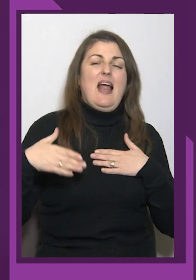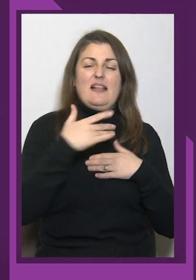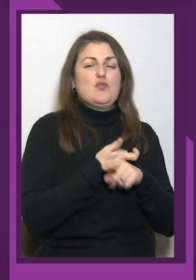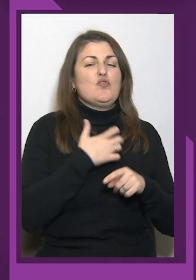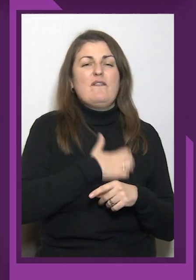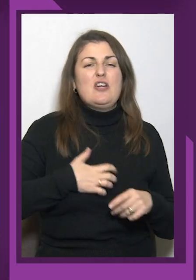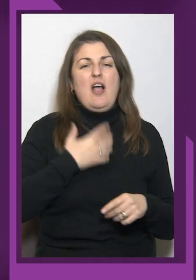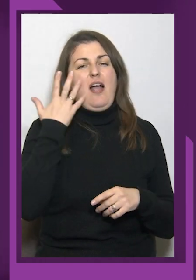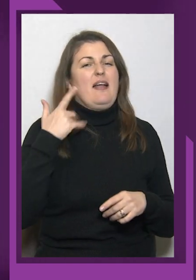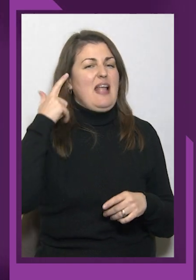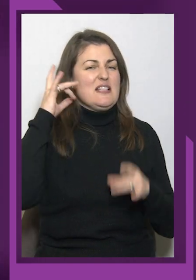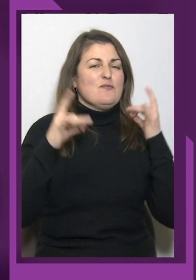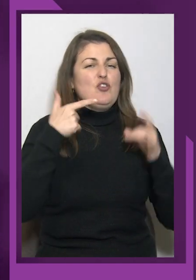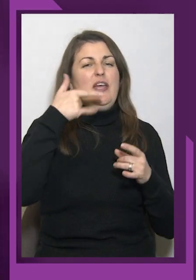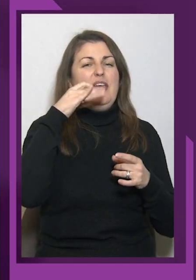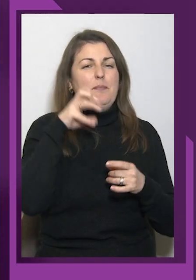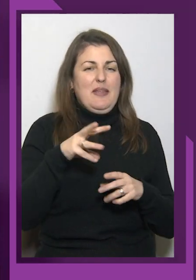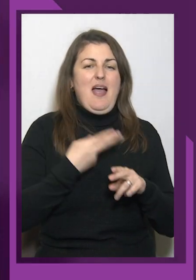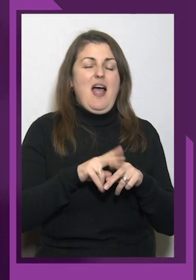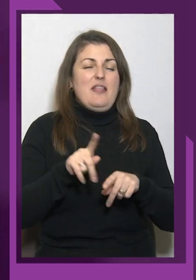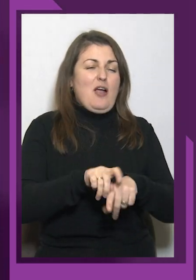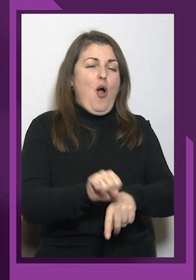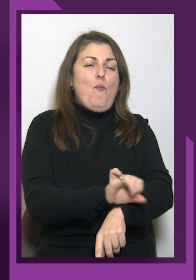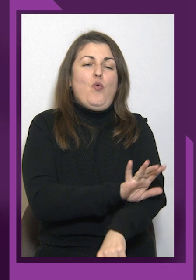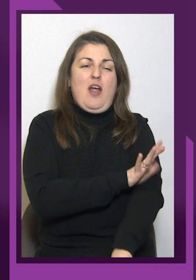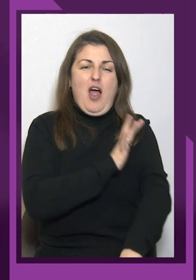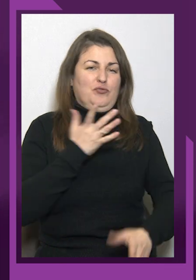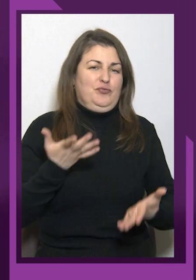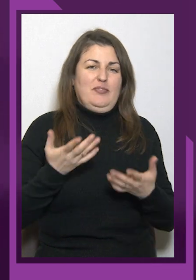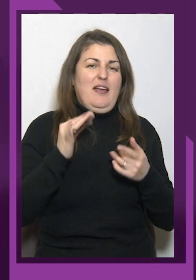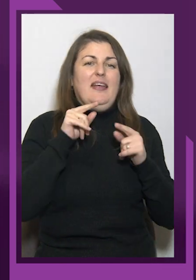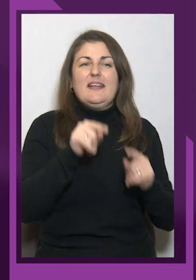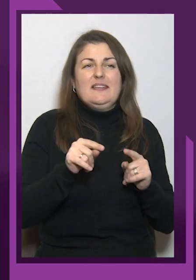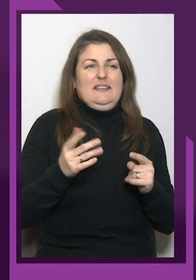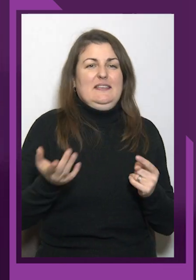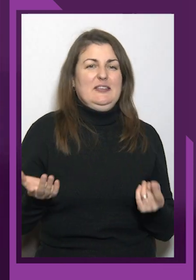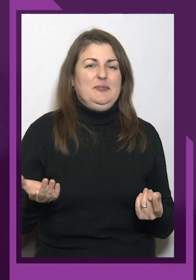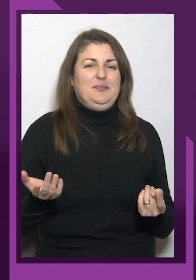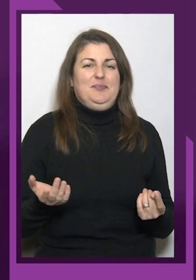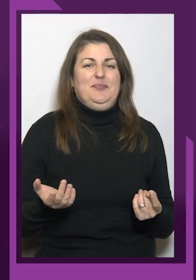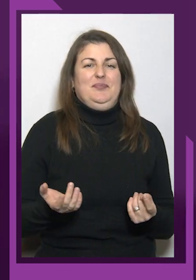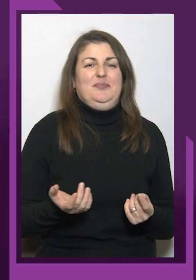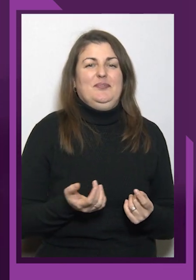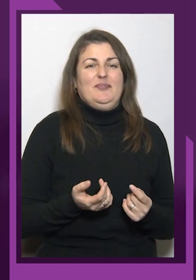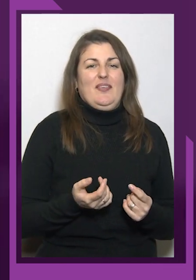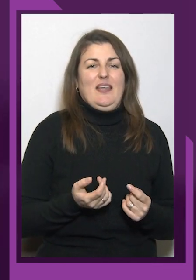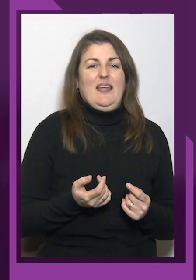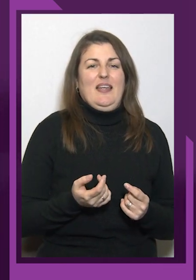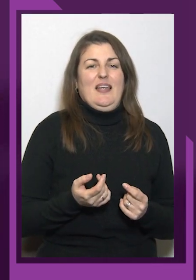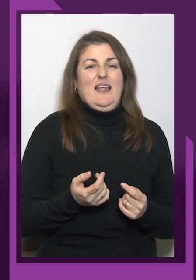пробирає, і ти поєш свій гімн свої країни, і ти